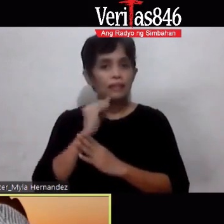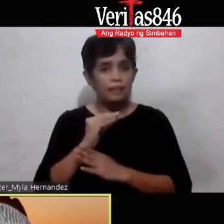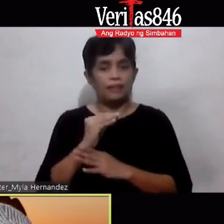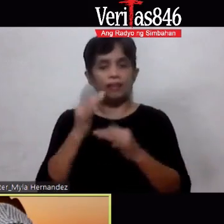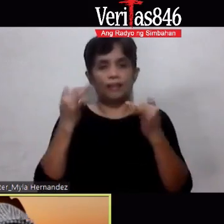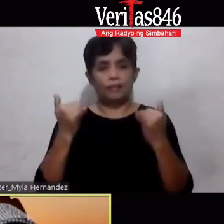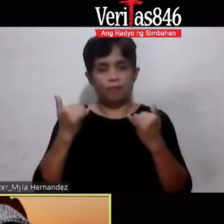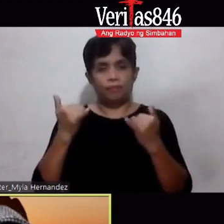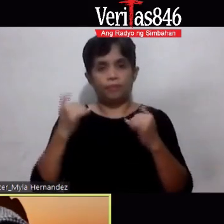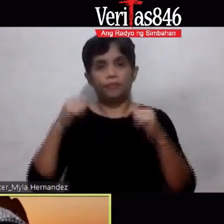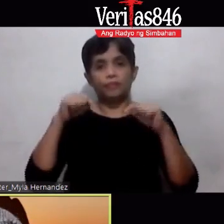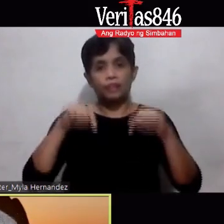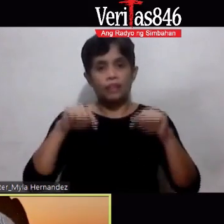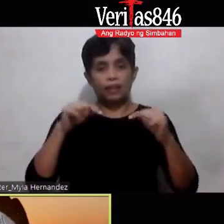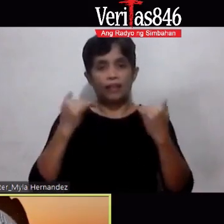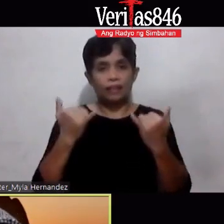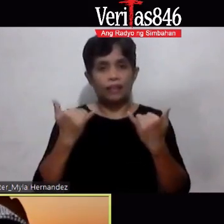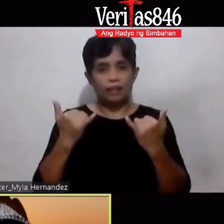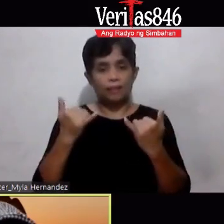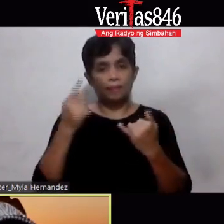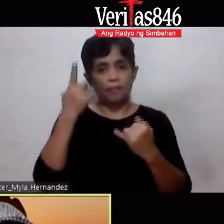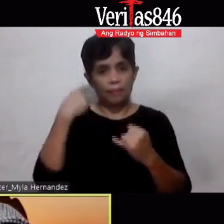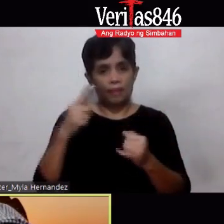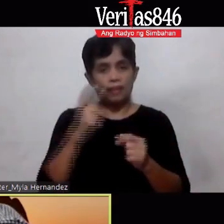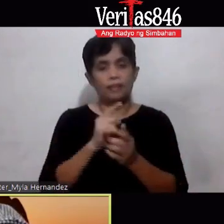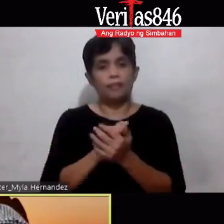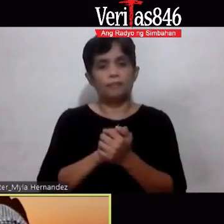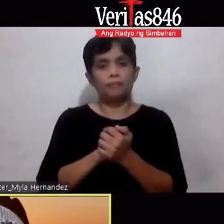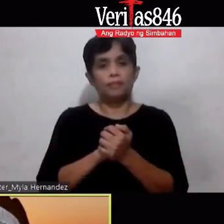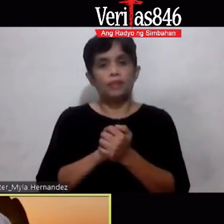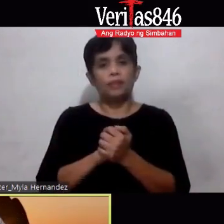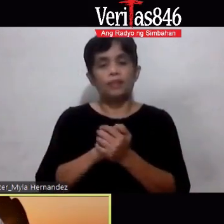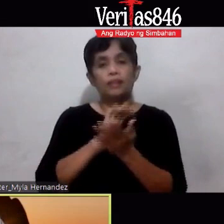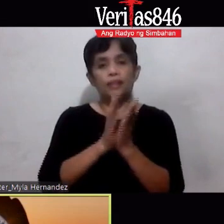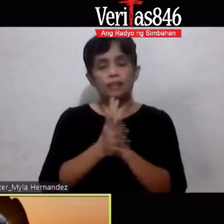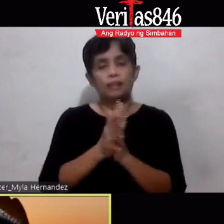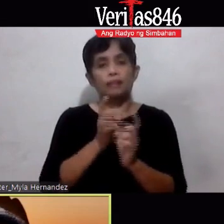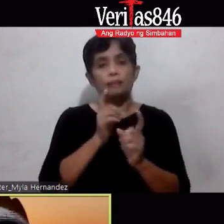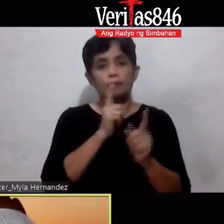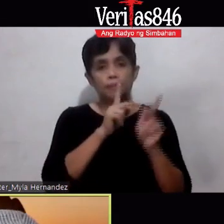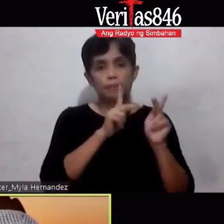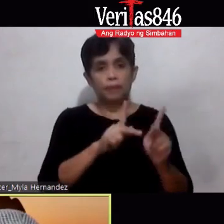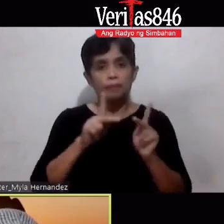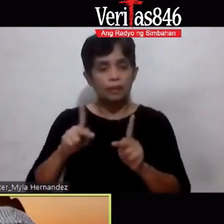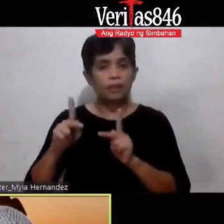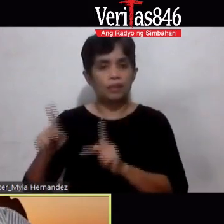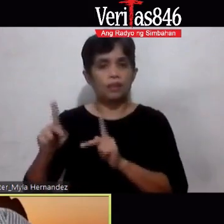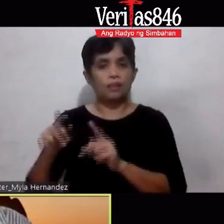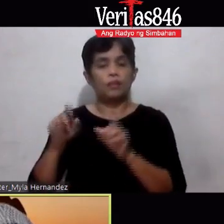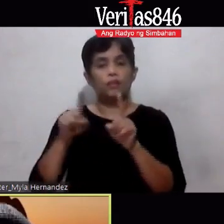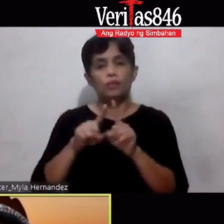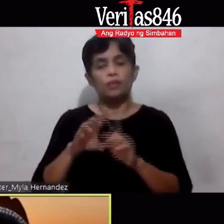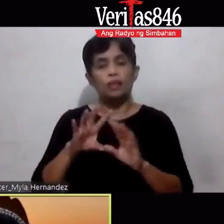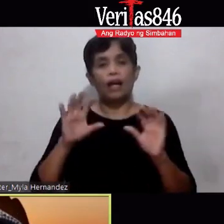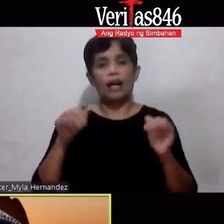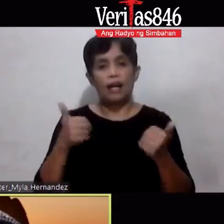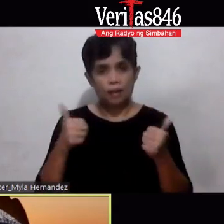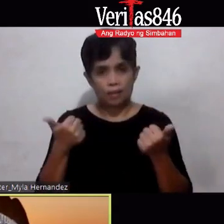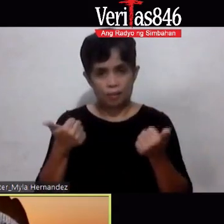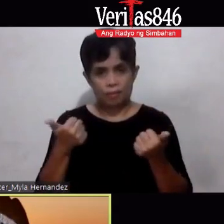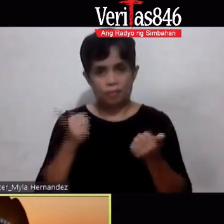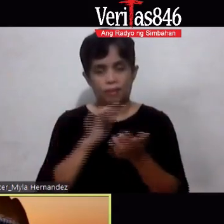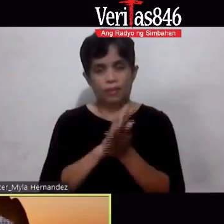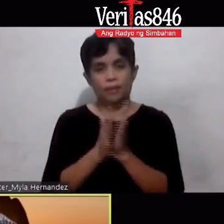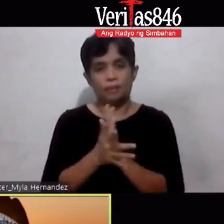ito na po yung pagkakataon Para maitama O kung magkaroon pong tawagin ay reparasyon O kung paano po natin itutuwid Yung po yung ating